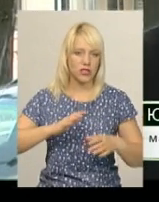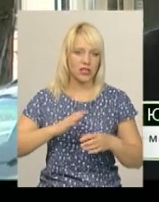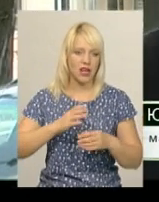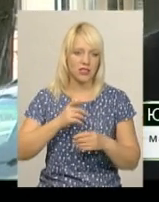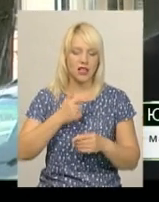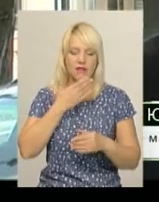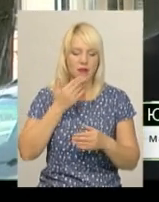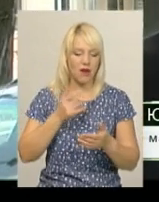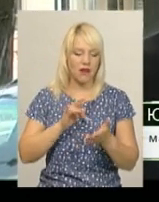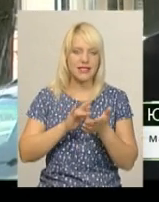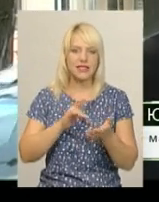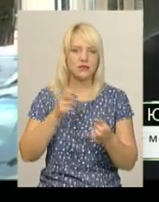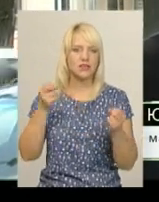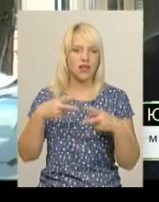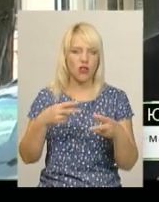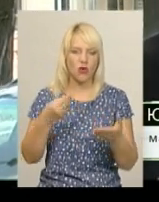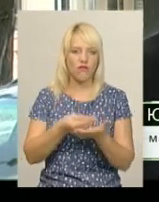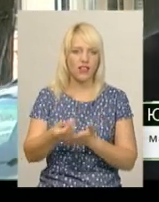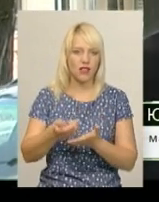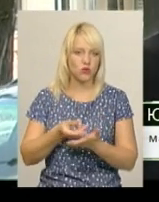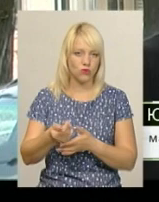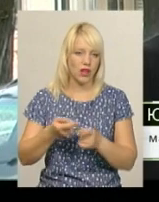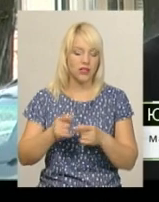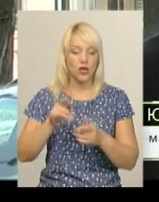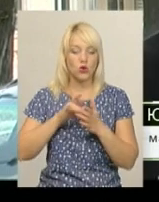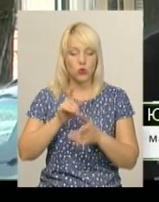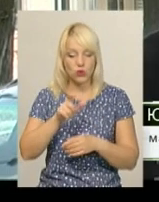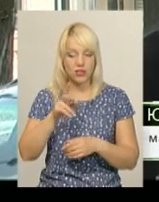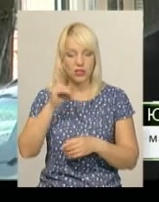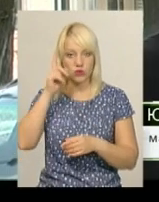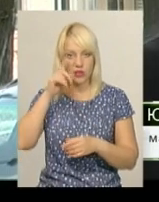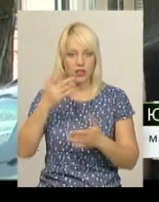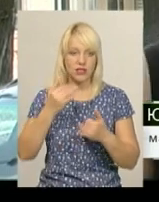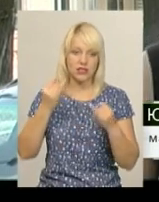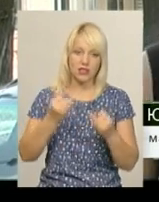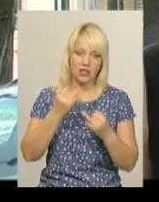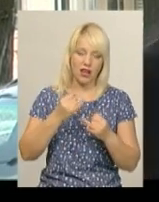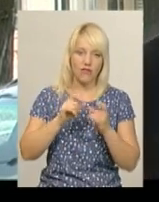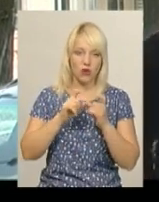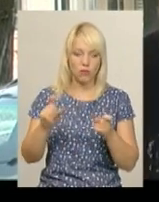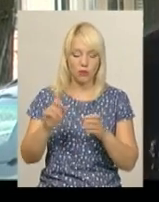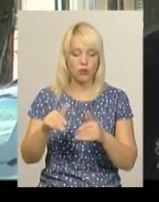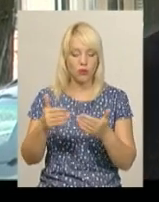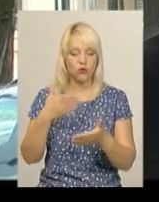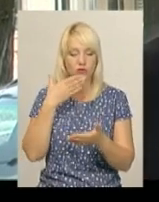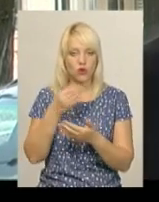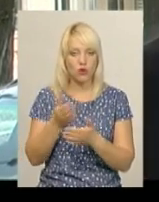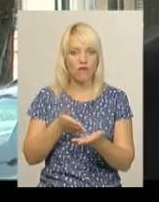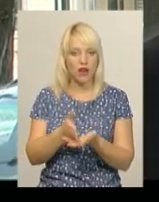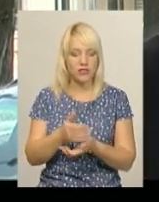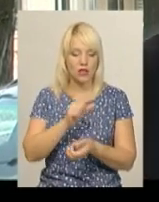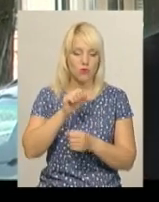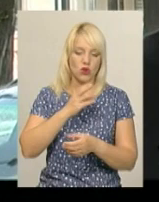фінансування чи ще щось. Просто туристи, які знають якийсь цікавий об'єкт, пропонують свою версію, можливо там збирають гроші самі